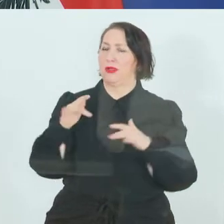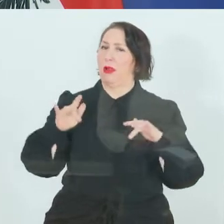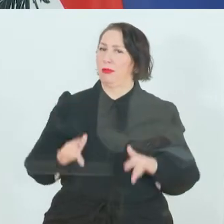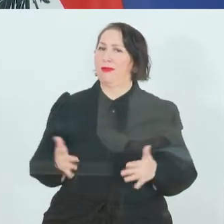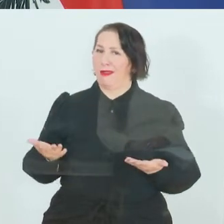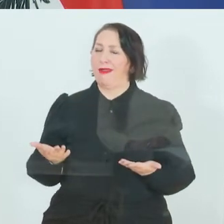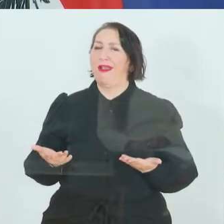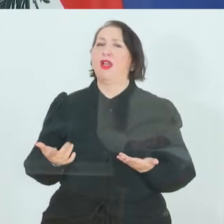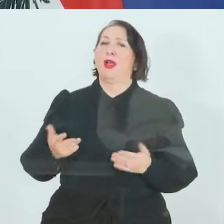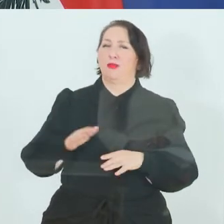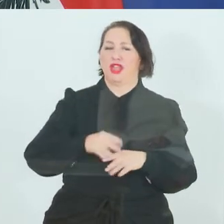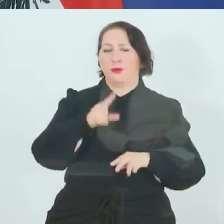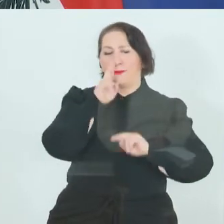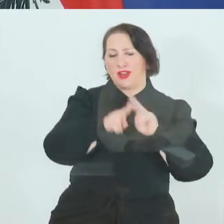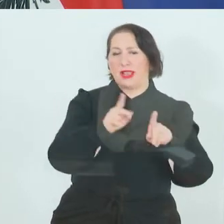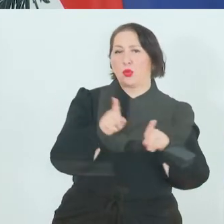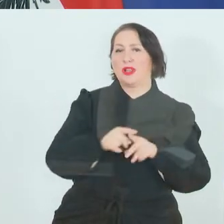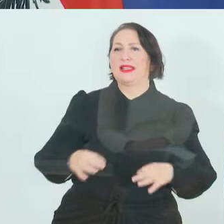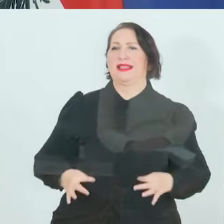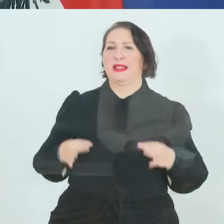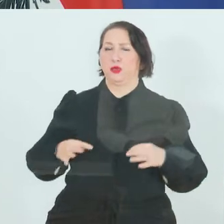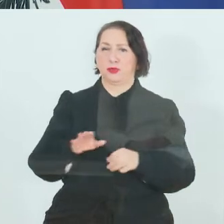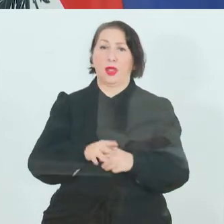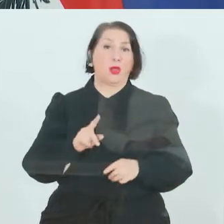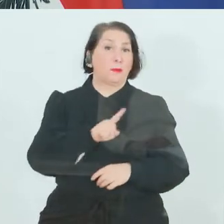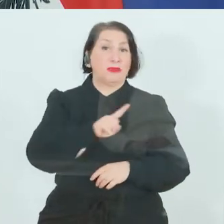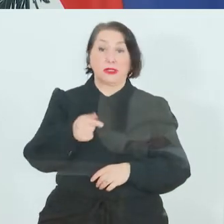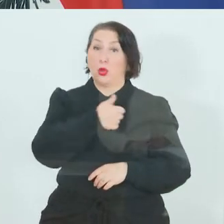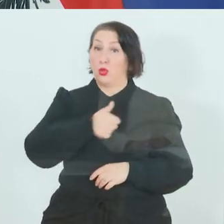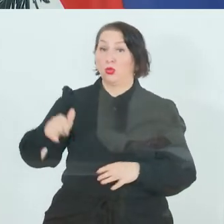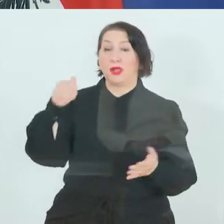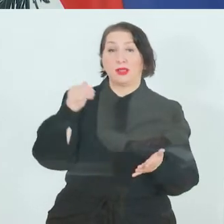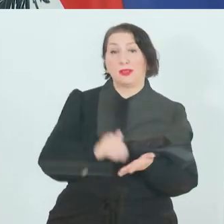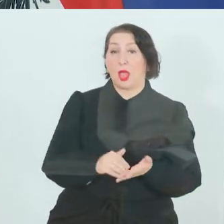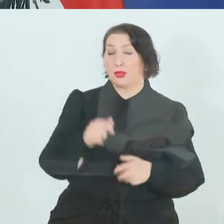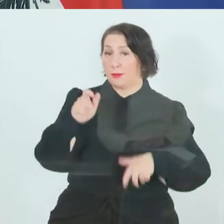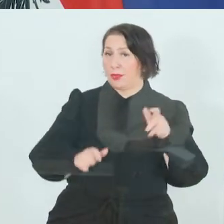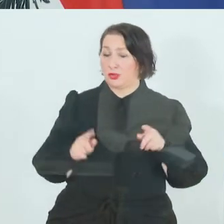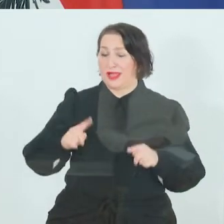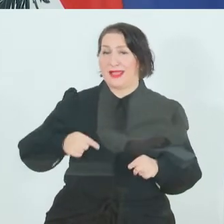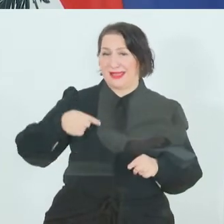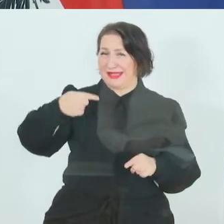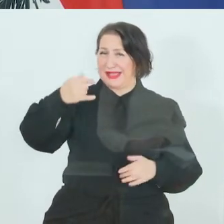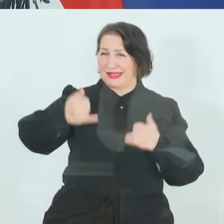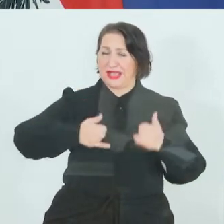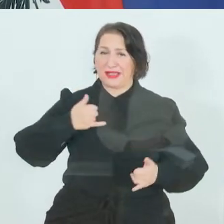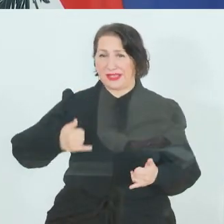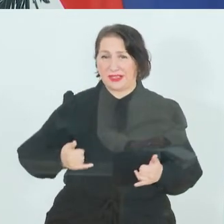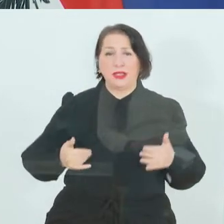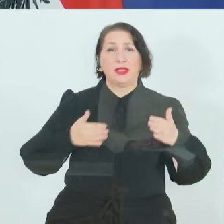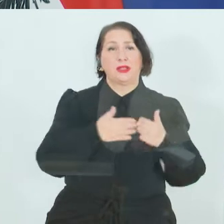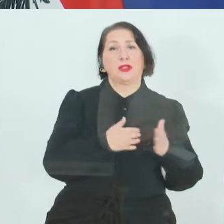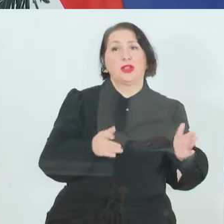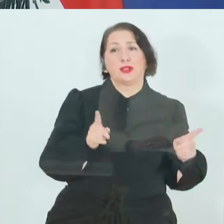im gesamten Pflege und Gesundheitsbereich bis zu 100.000 Personen in den nächsten Jahren, im gesamten MINT-Bereich,